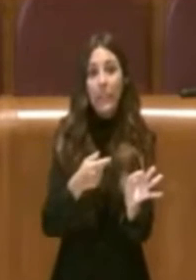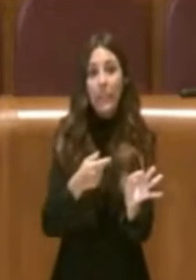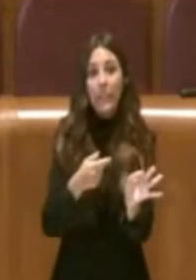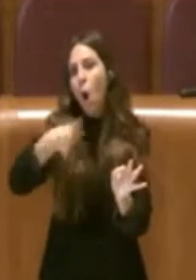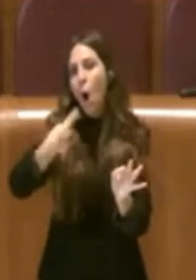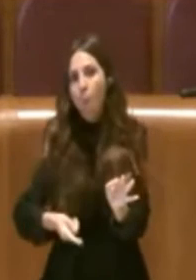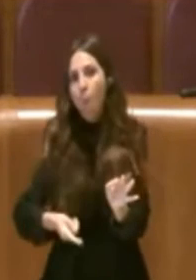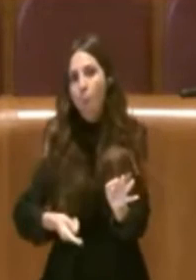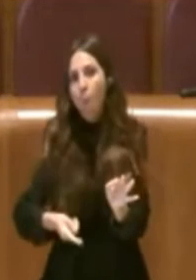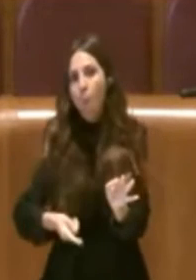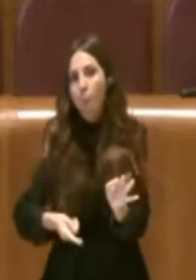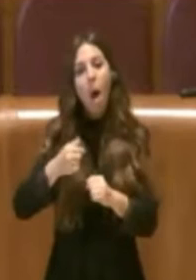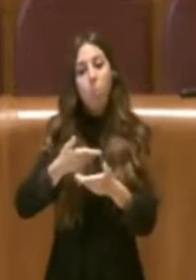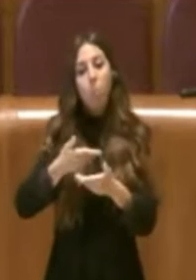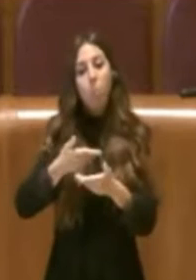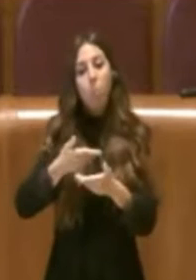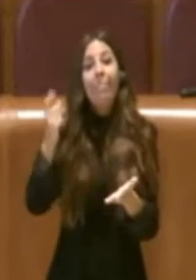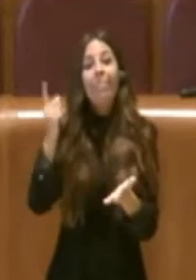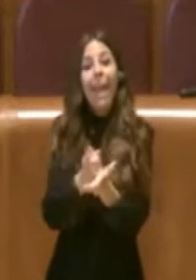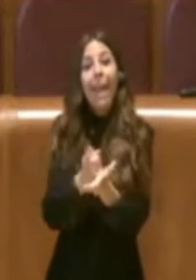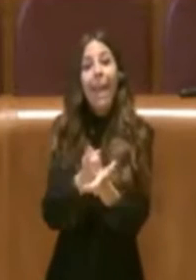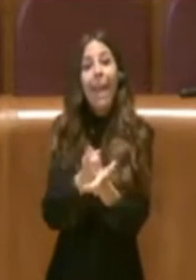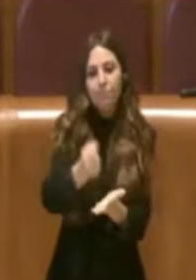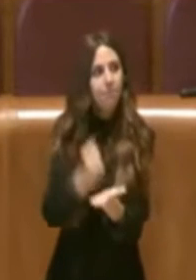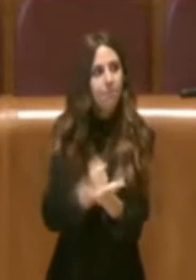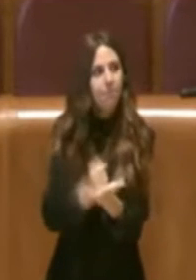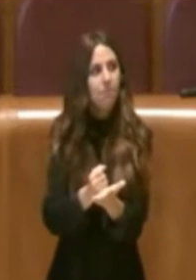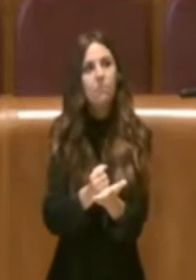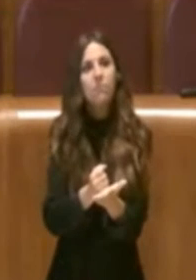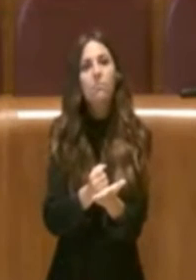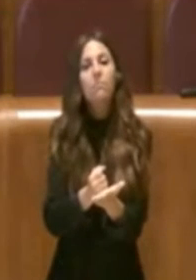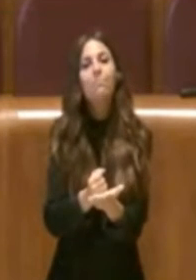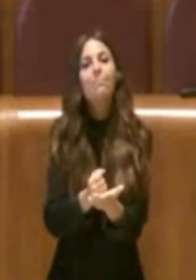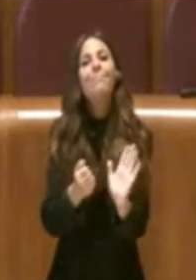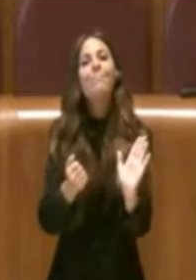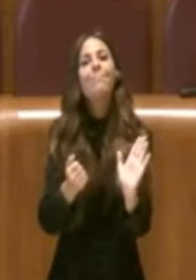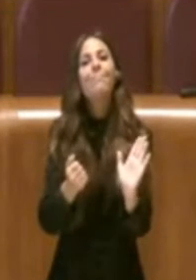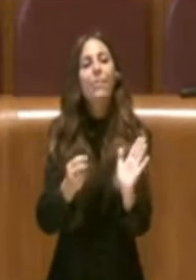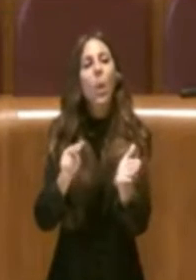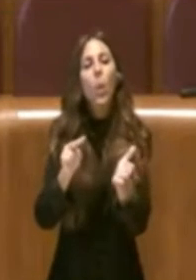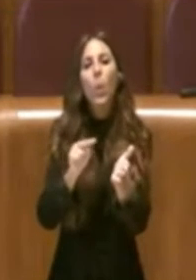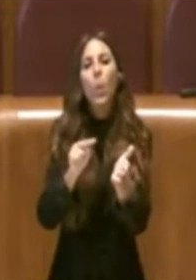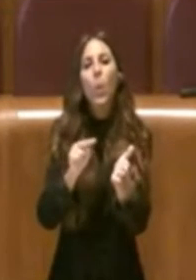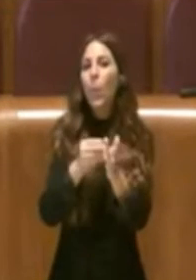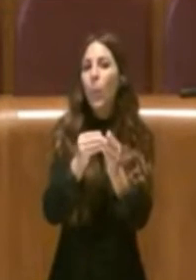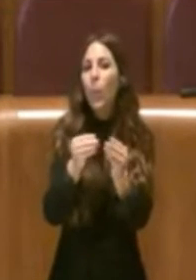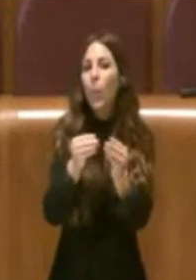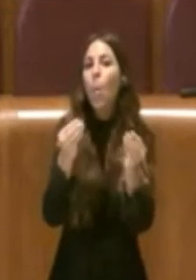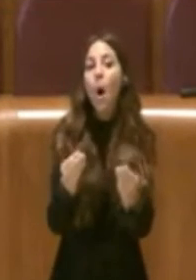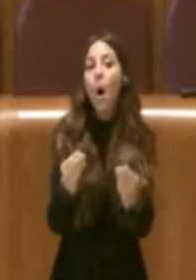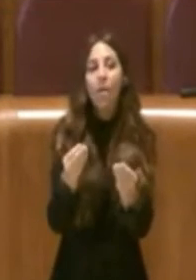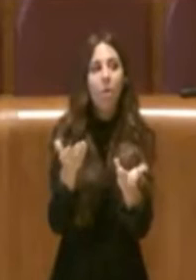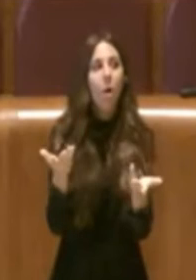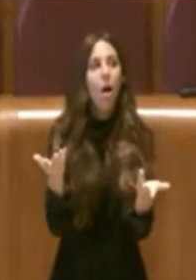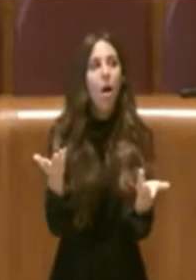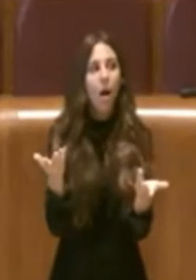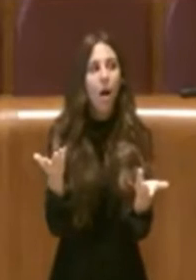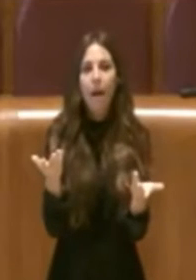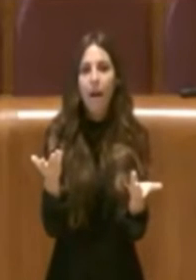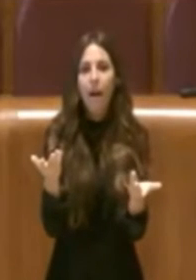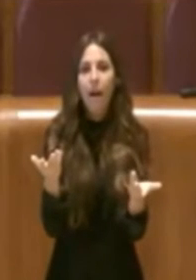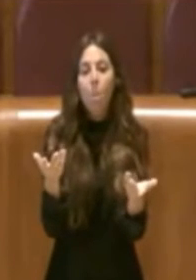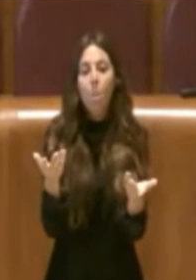dall'amministrazione pubblica. La soluzione si è arrivata per fortuna a trovarla proprio con il